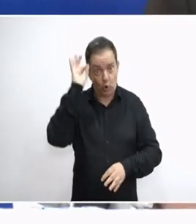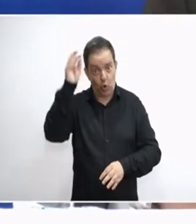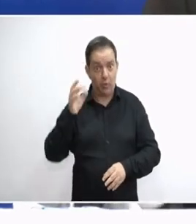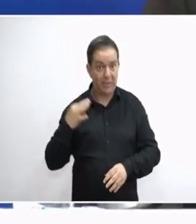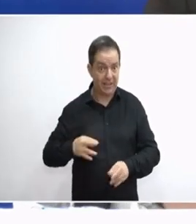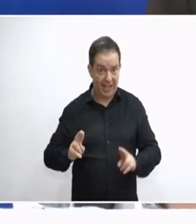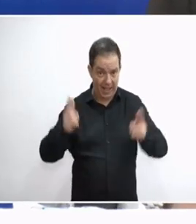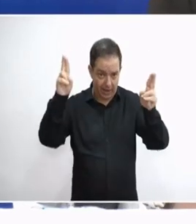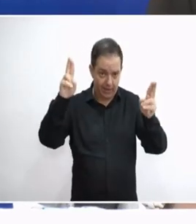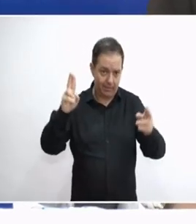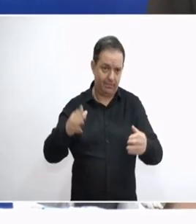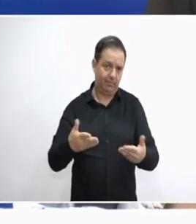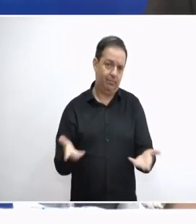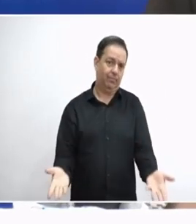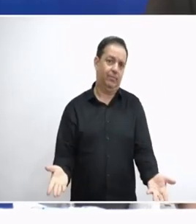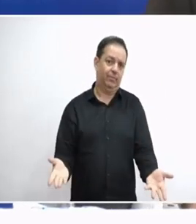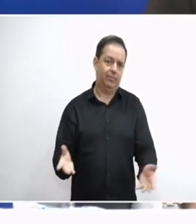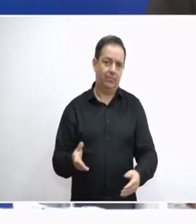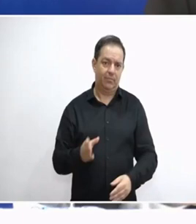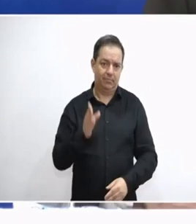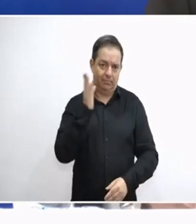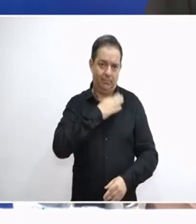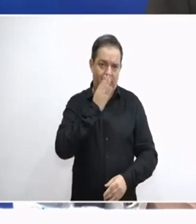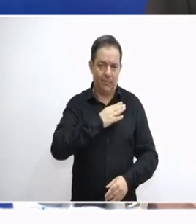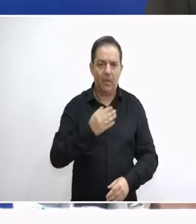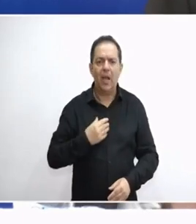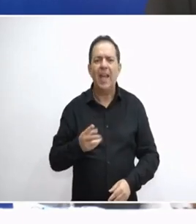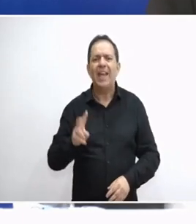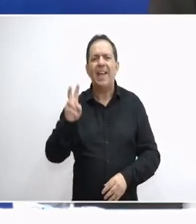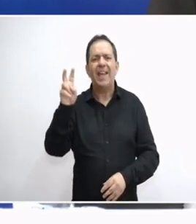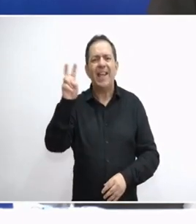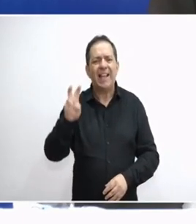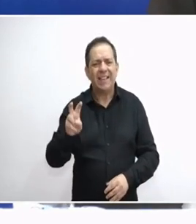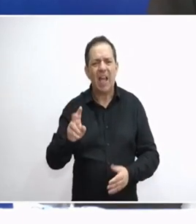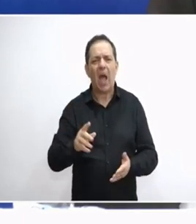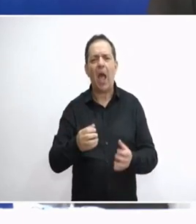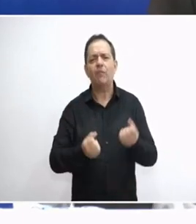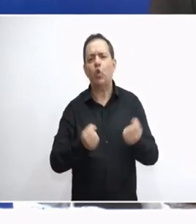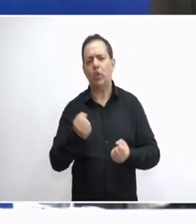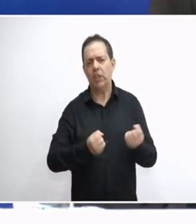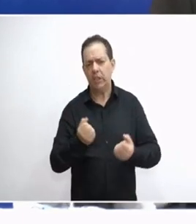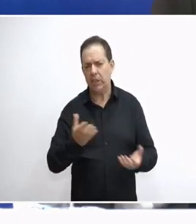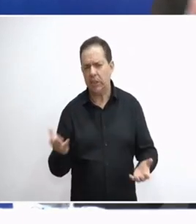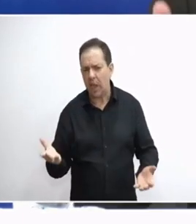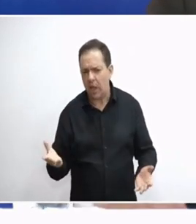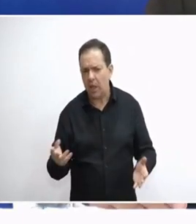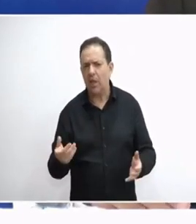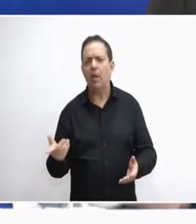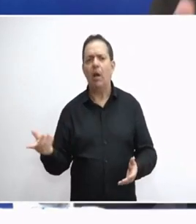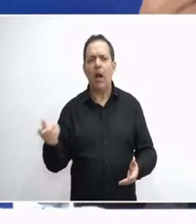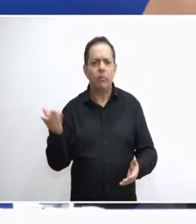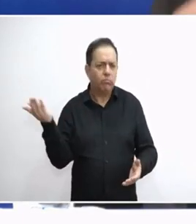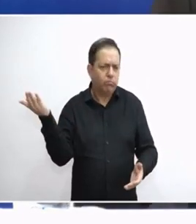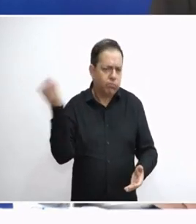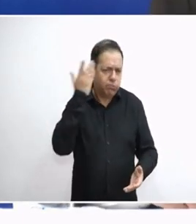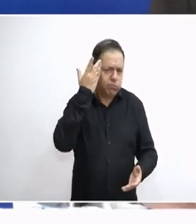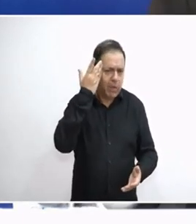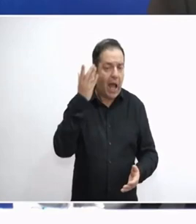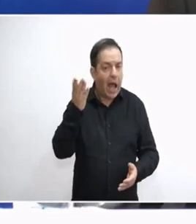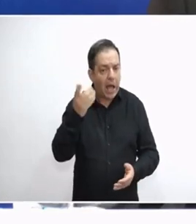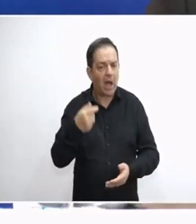δυνατόν. Απ' την άλλη, μιλάμε για ηλεκτρικά αυτοκίνητα που κοστίζουν πολύ παραπάνω από το κόστος που τα πουλάνε, όμως